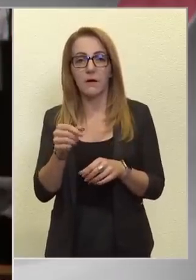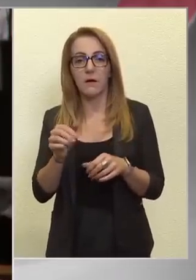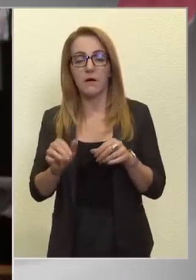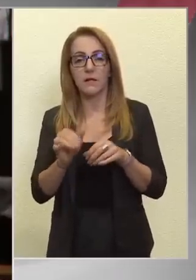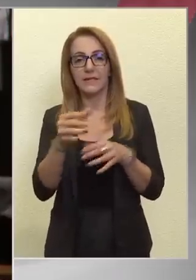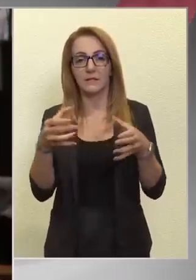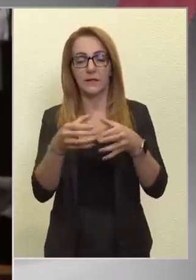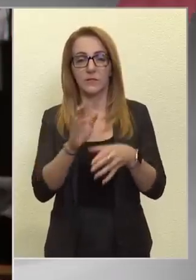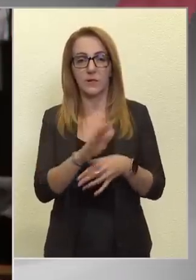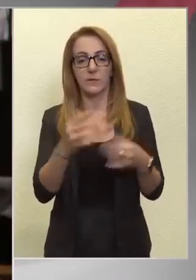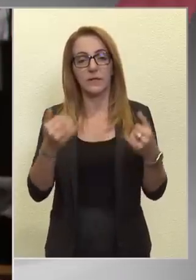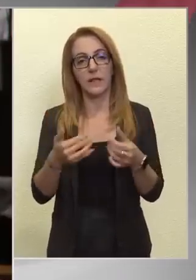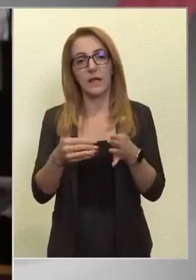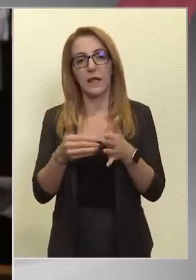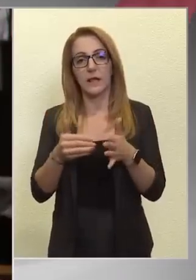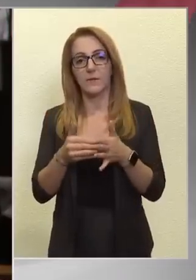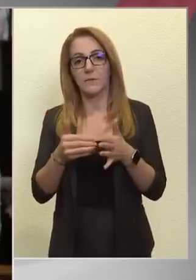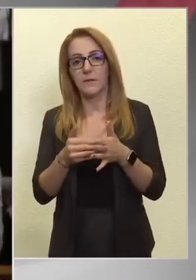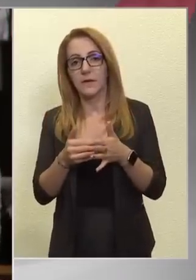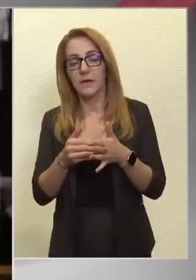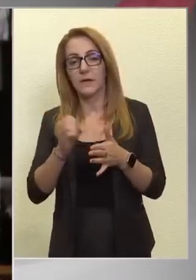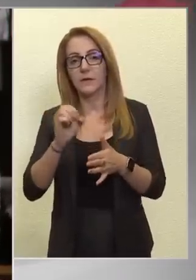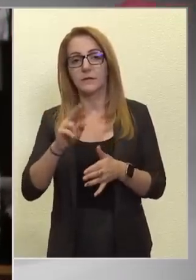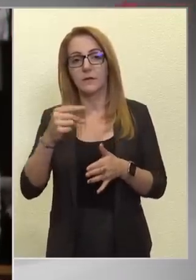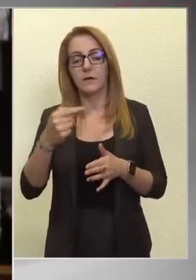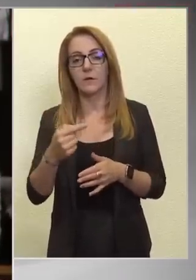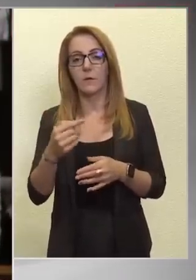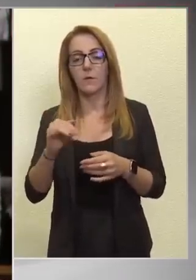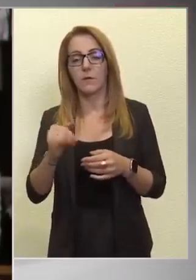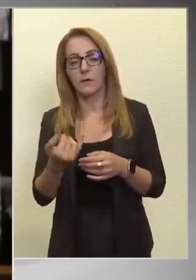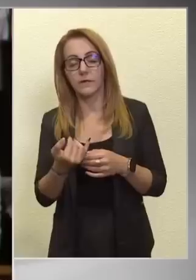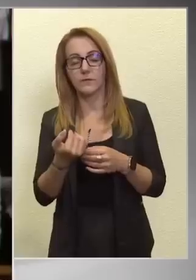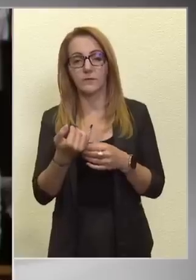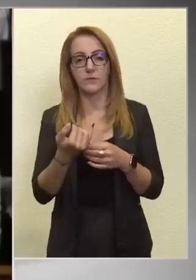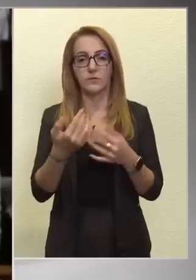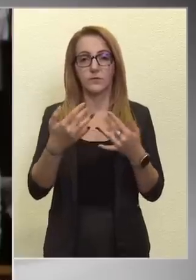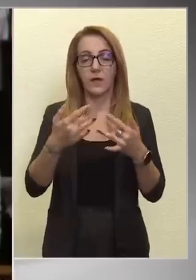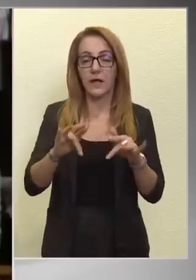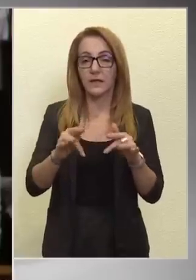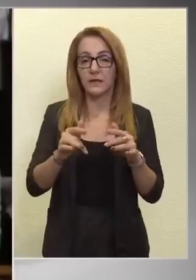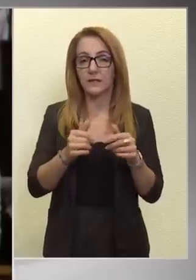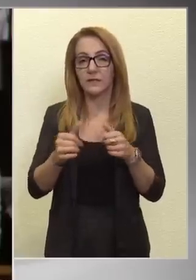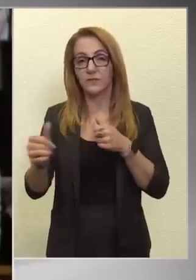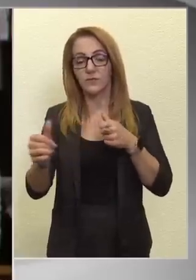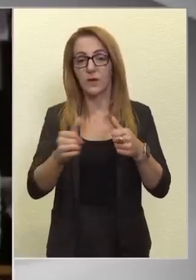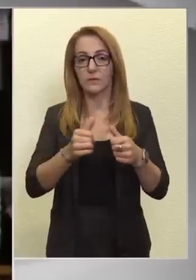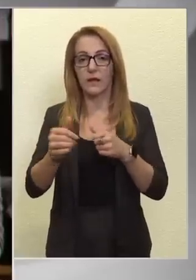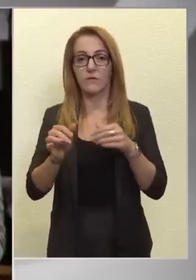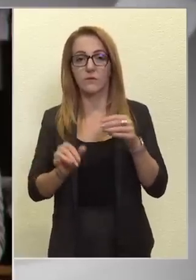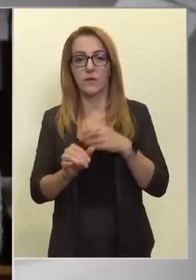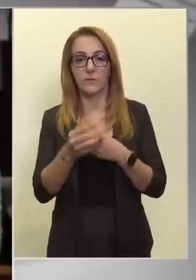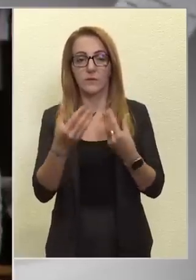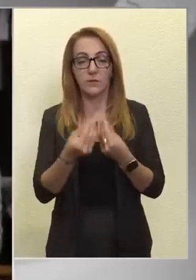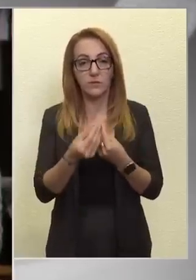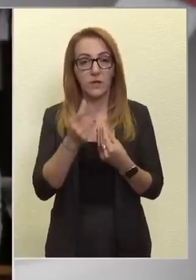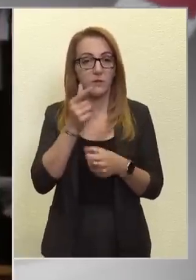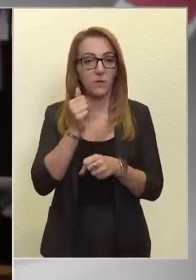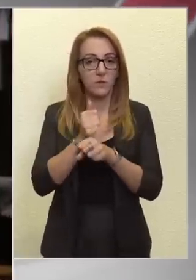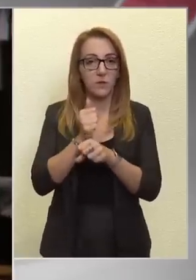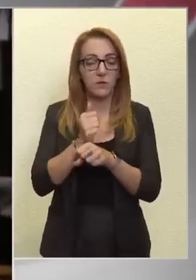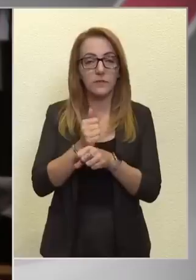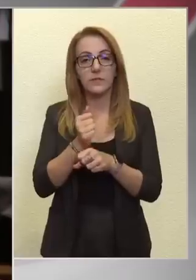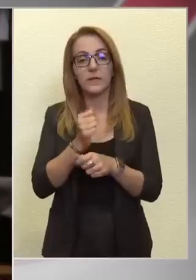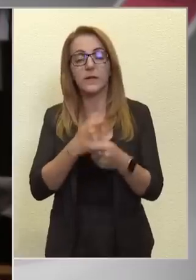ami jelenleg még majd csak kárgóval és helyi kisebb távú repülésekkel fog dolgozni,